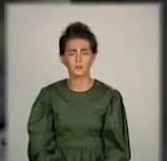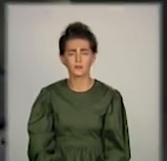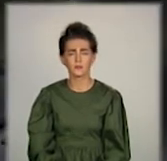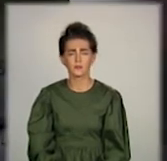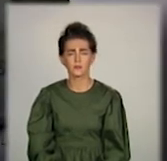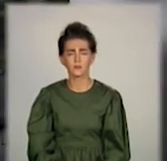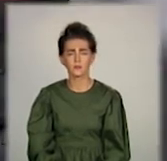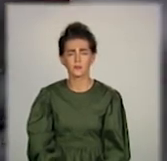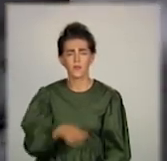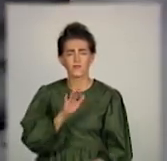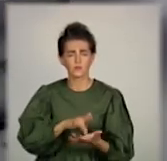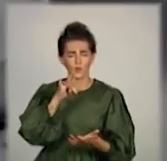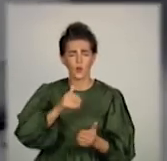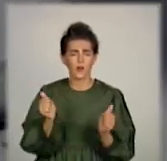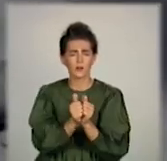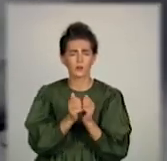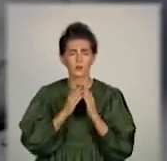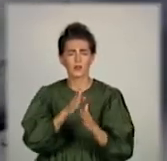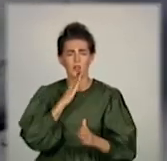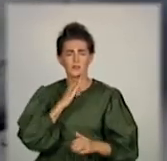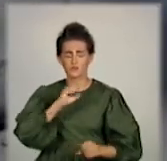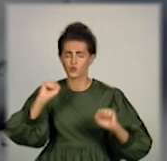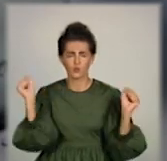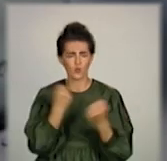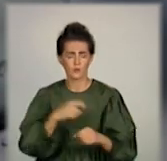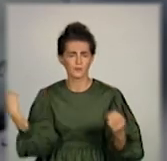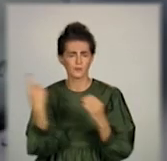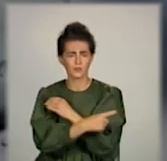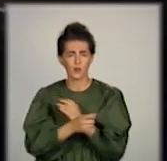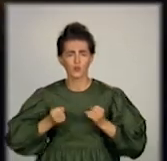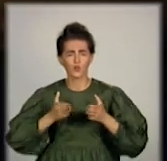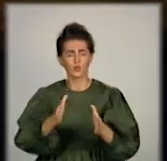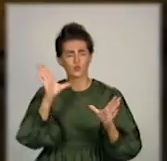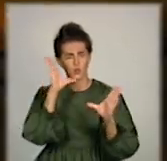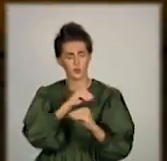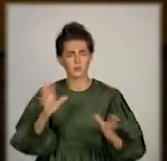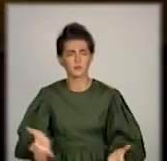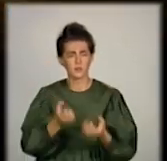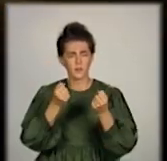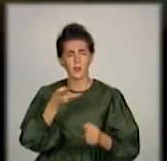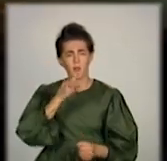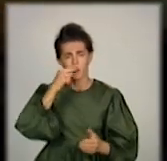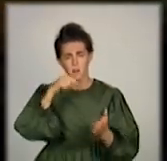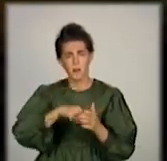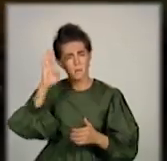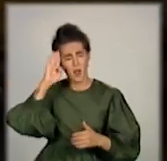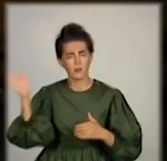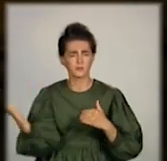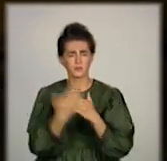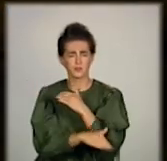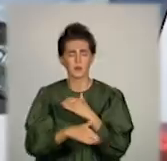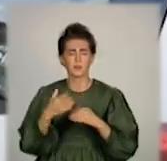У столиці поміж будинків дівчинка раптово вибігає на дорогу. Пообійшлося, у Усичанську хлопчика збили просто на зебрі.